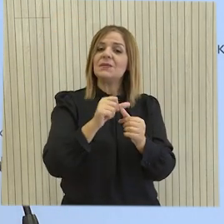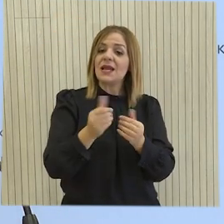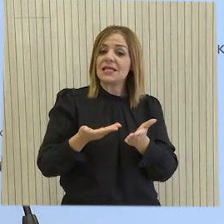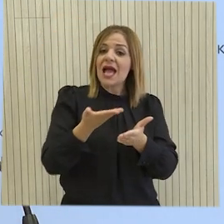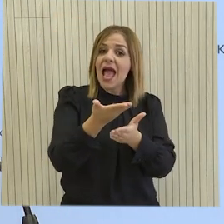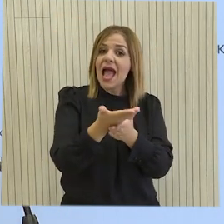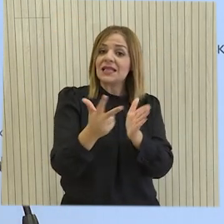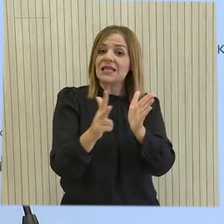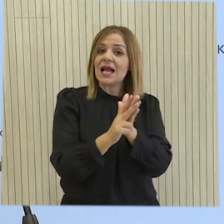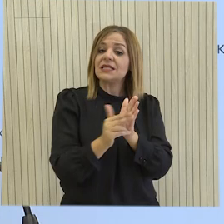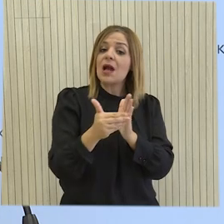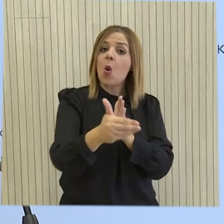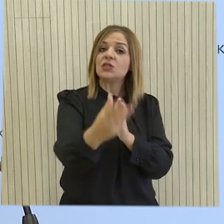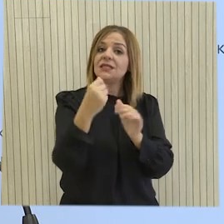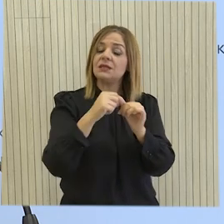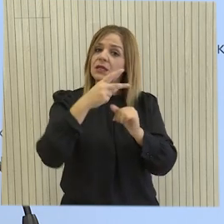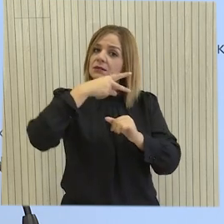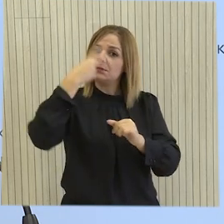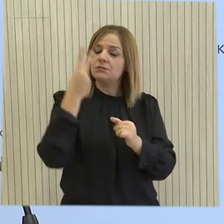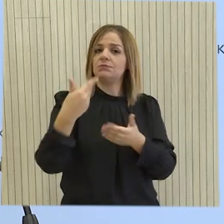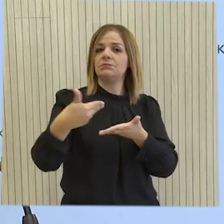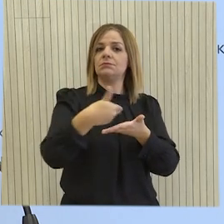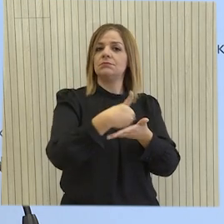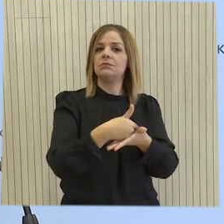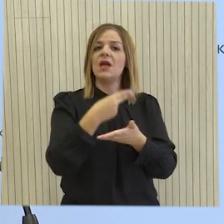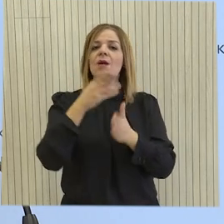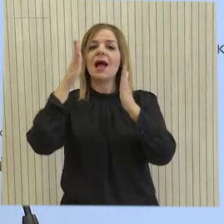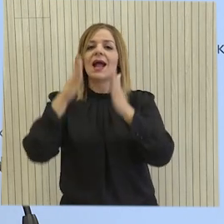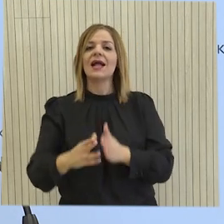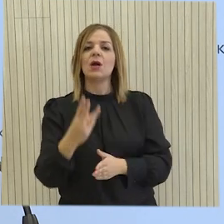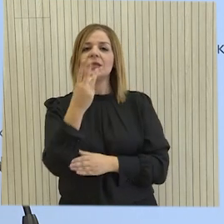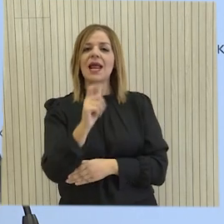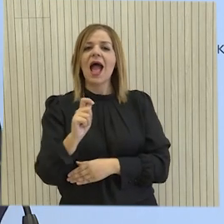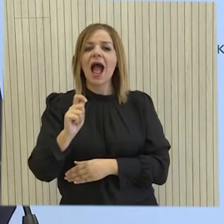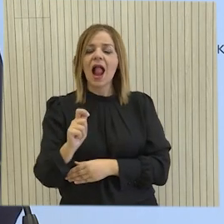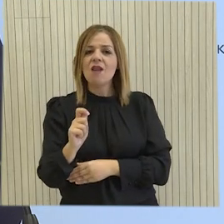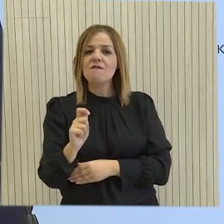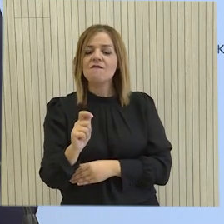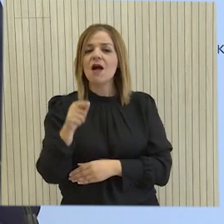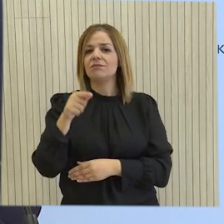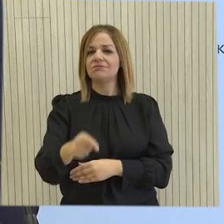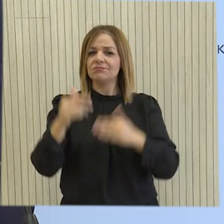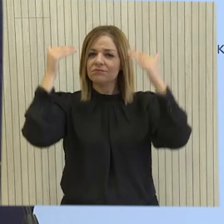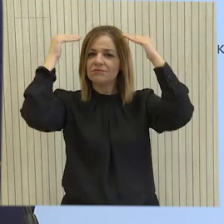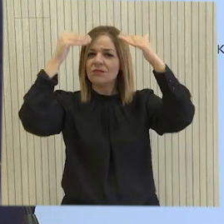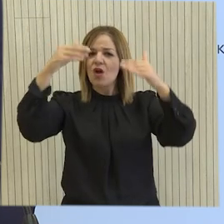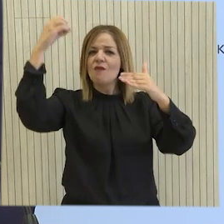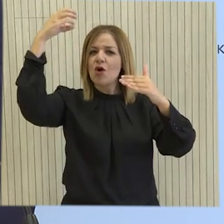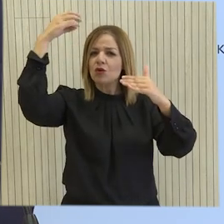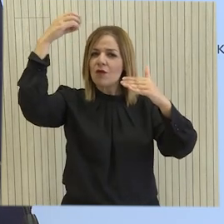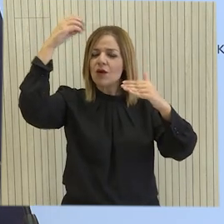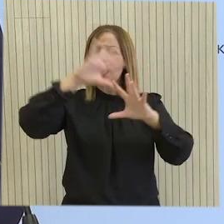μήνες μετά την έγκριση του νέου σχεδίου χορηγιών. Για την κατηγορία 3α του σχεδίου χορηγιών, εγκατάσταση φωτοβολταϊκών